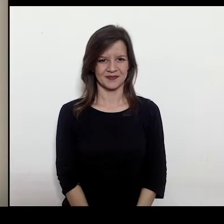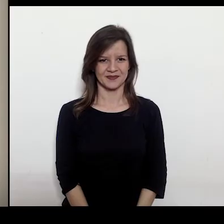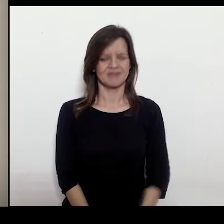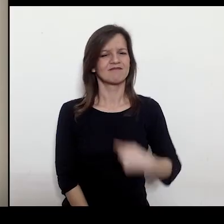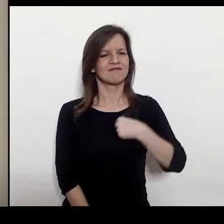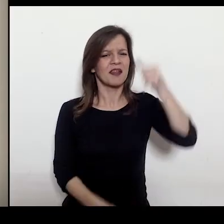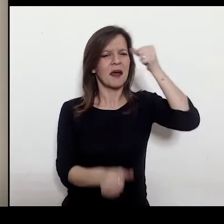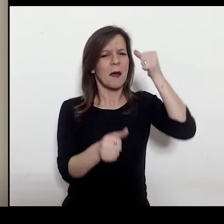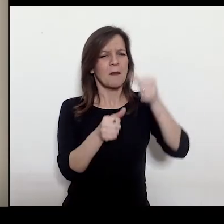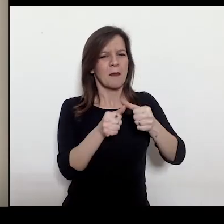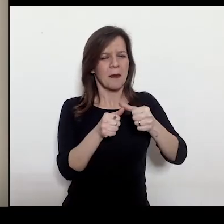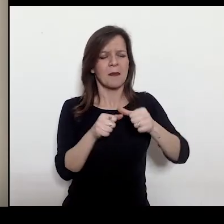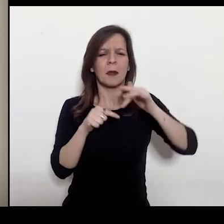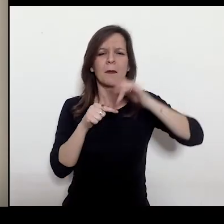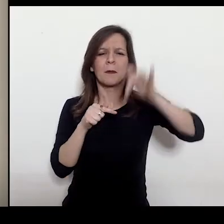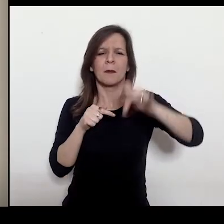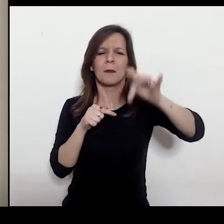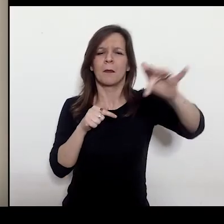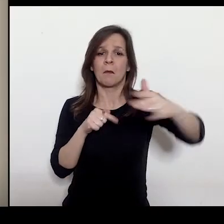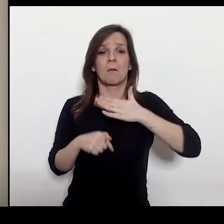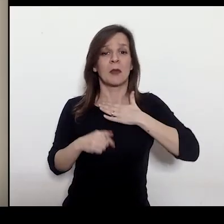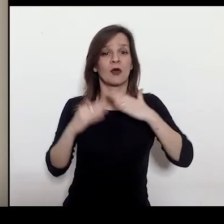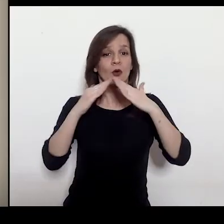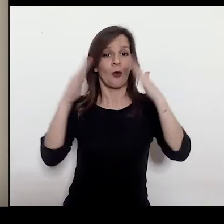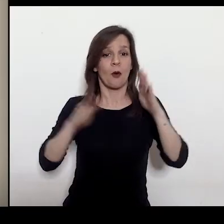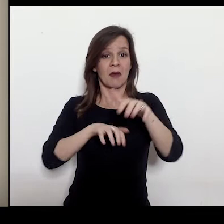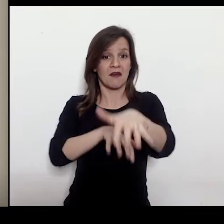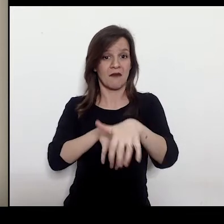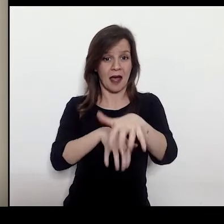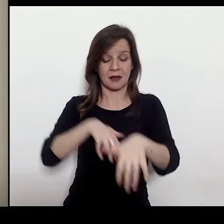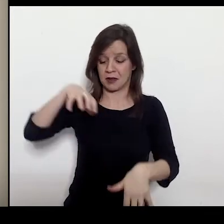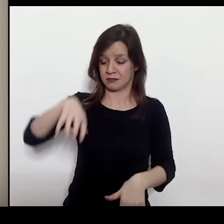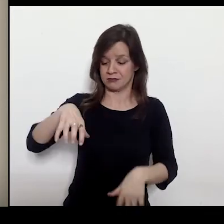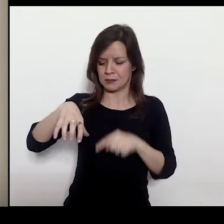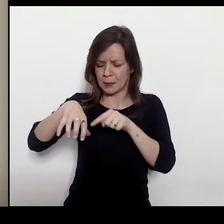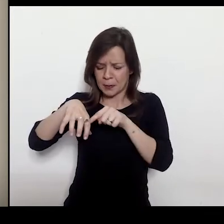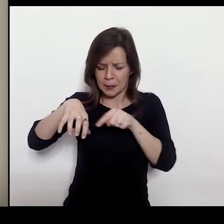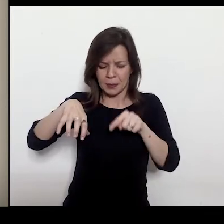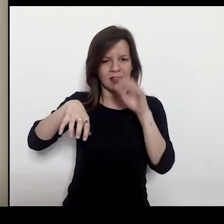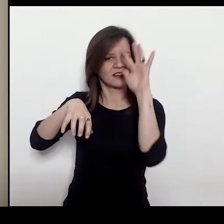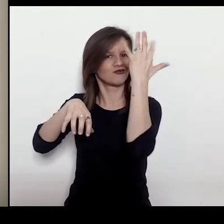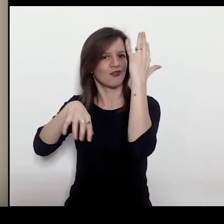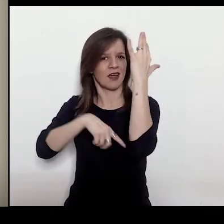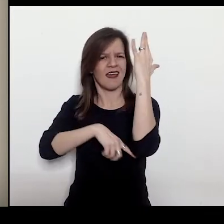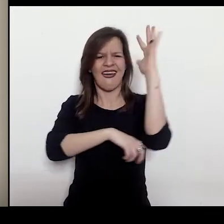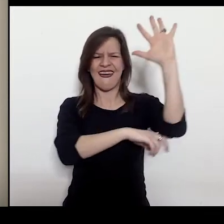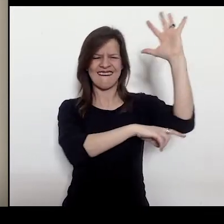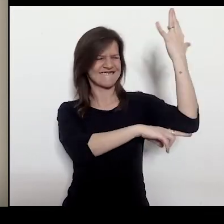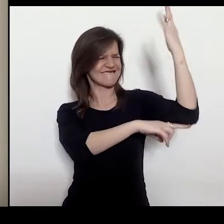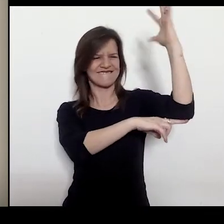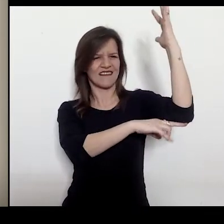Alcune volte mi capita di distendermi all'ombra del grande albero di Fico in campagna vicino a casa.